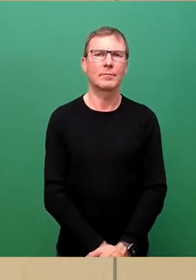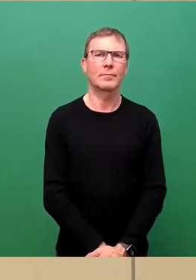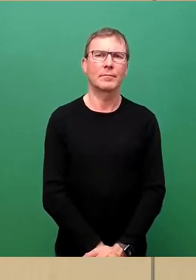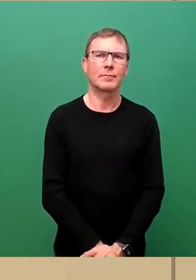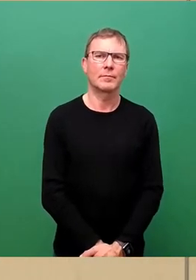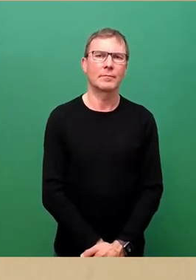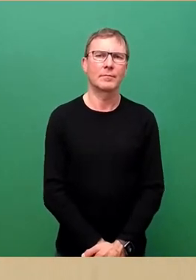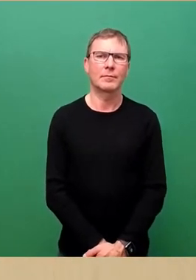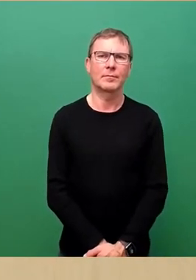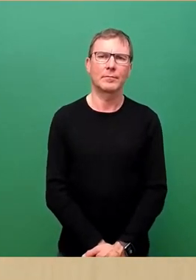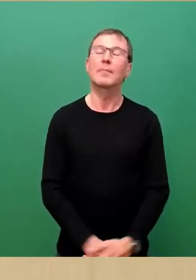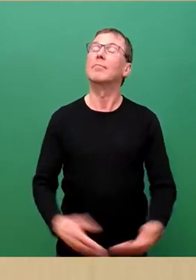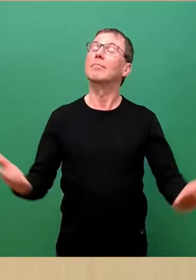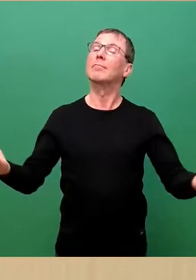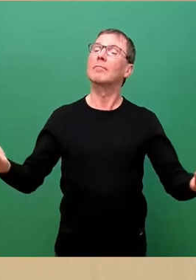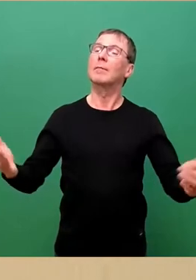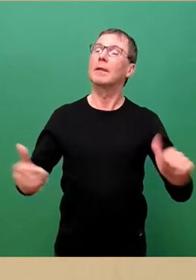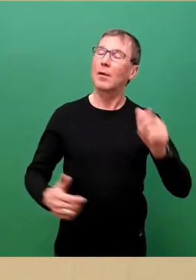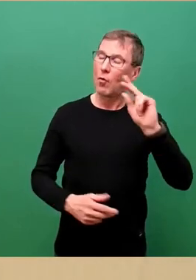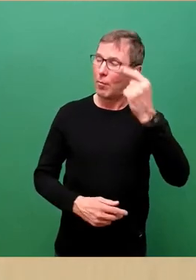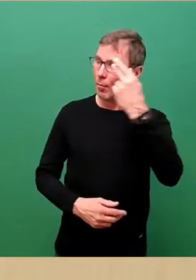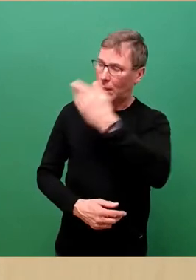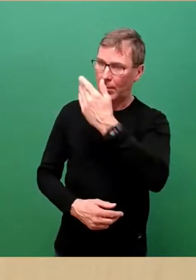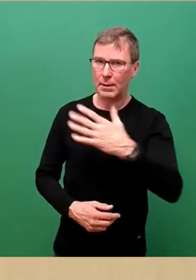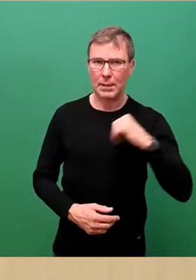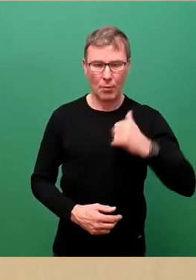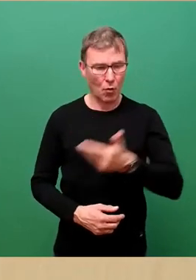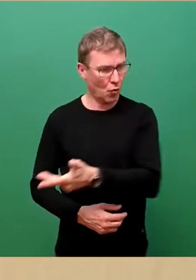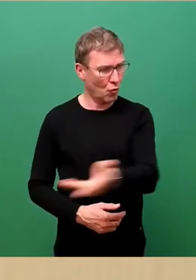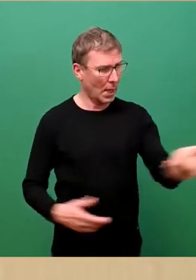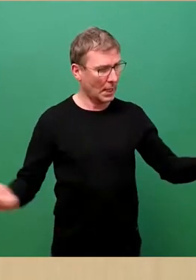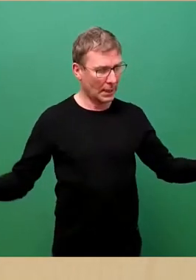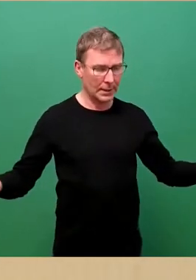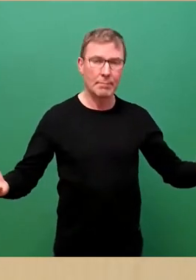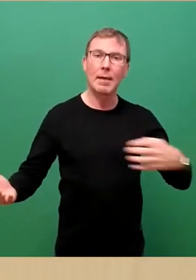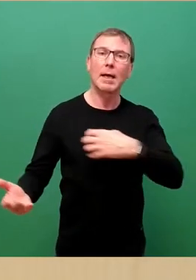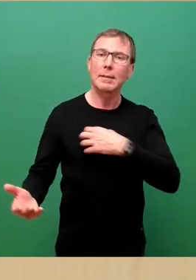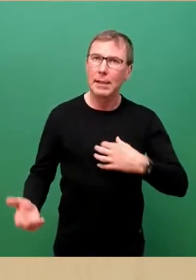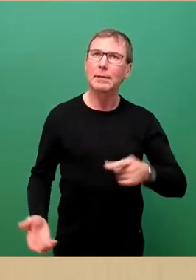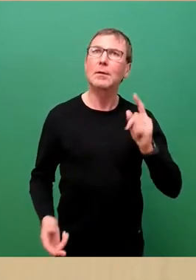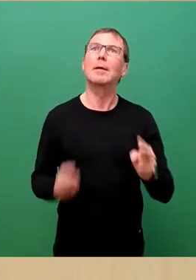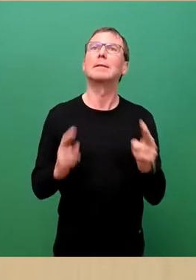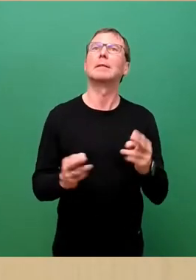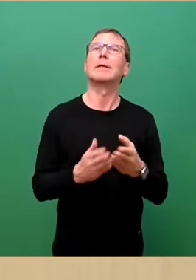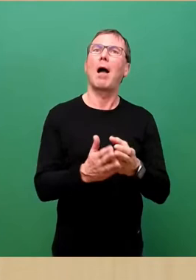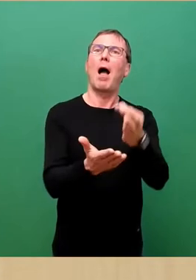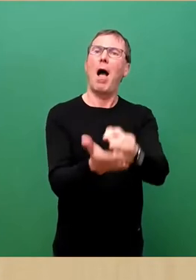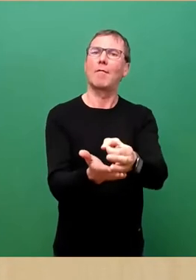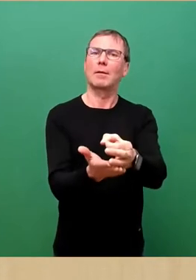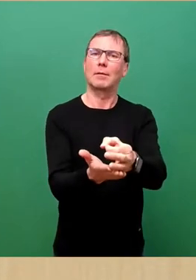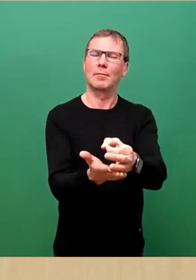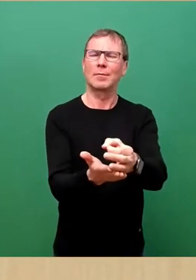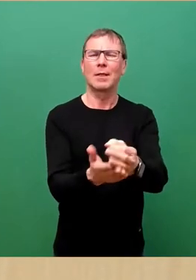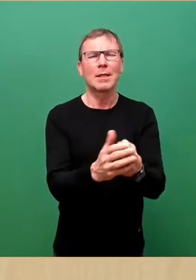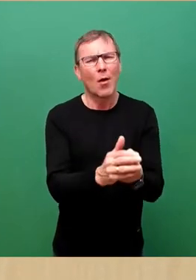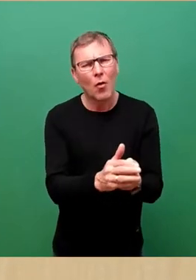Ja, sehr geehrter Oberbürgermeister, liebe Kolleginnen und Kollegen, Dresden soll sicherer Hafen werden. Wir hatten den Ursprungsantrag zum